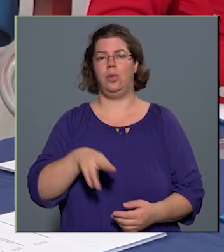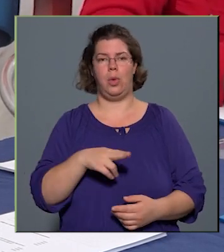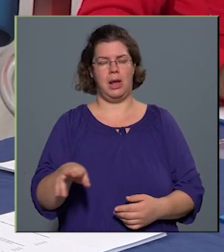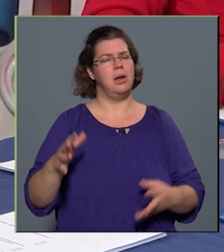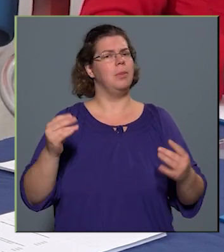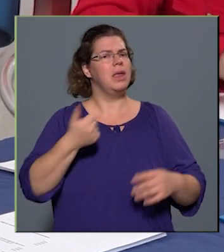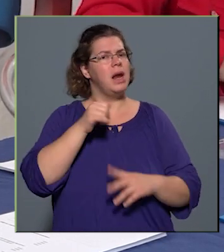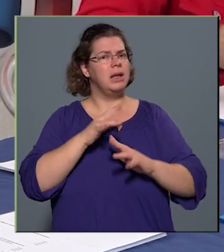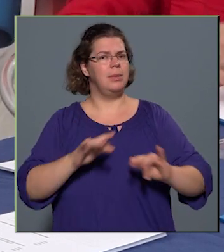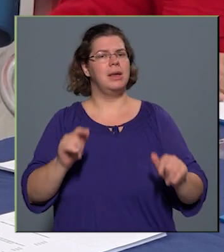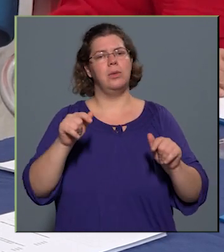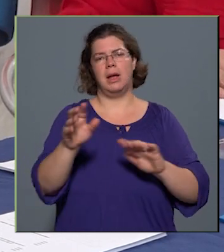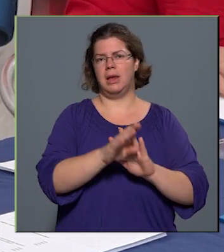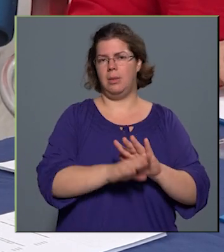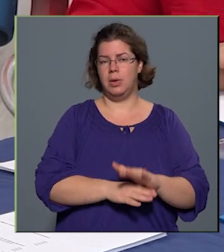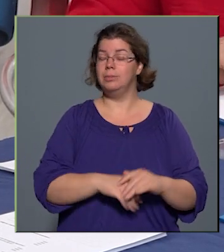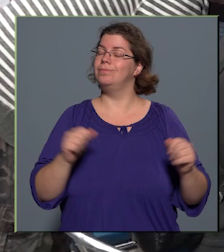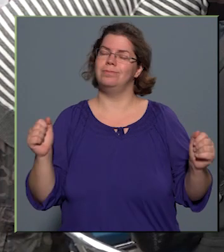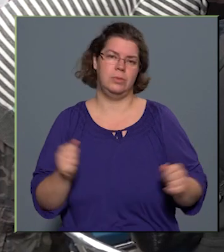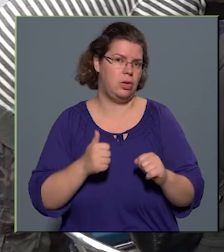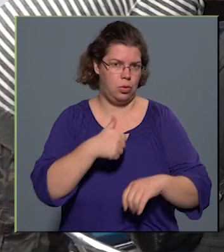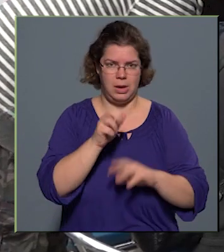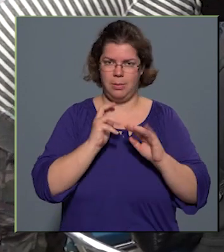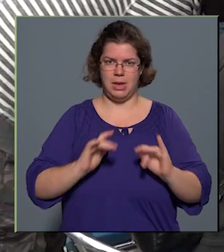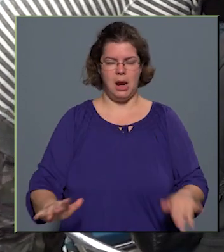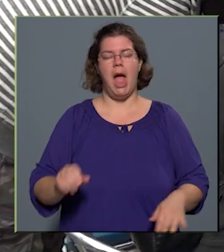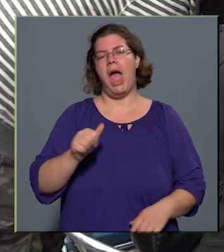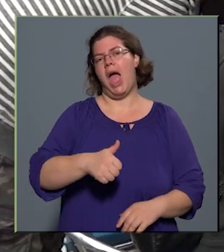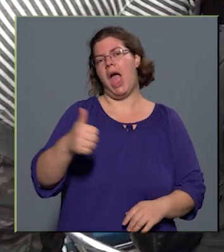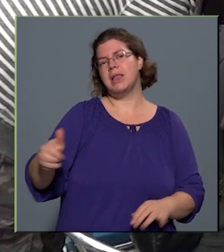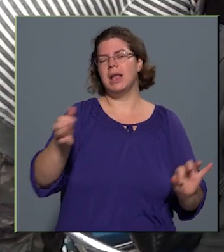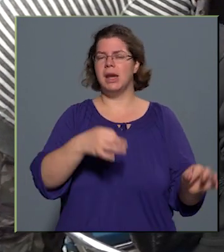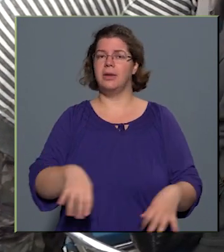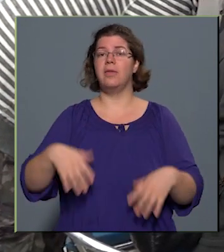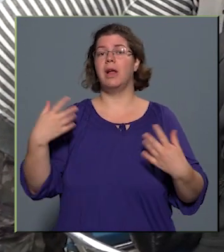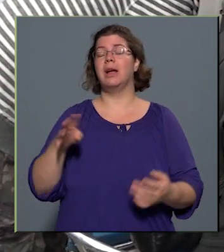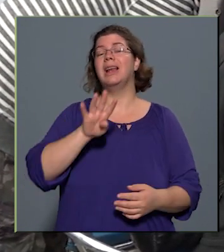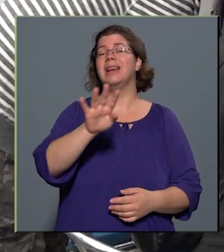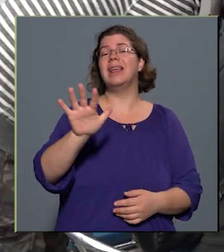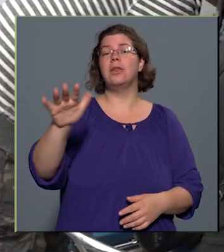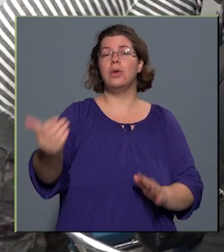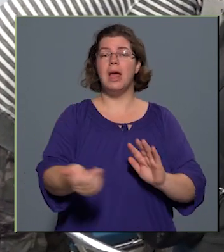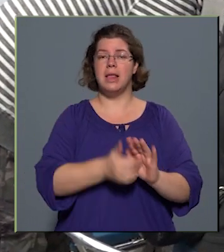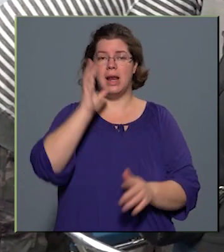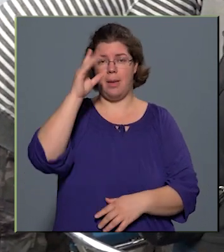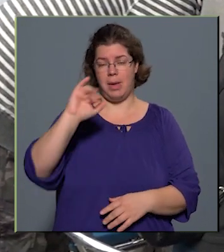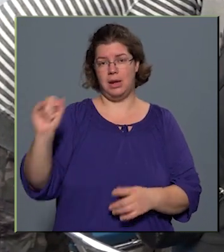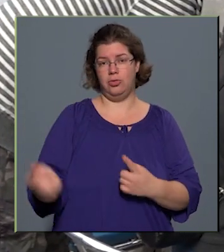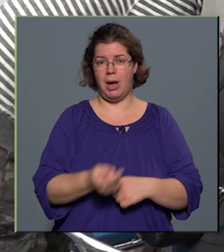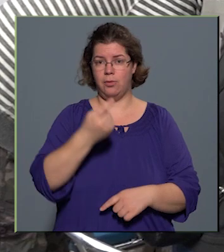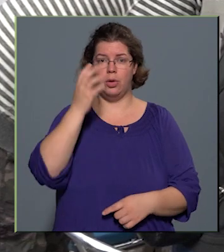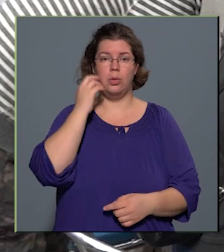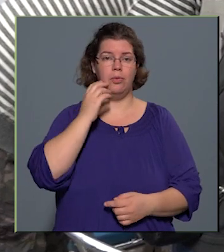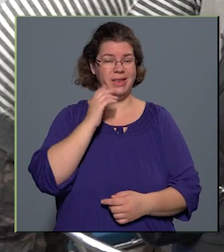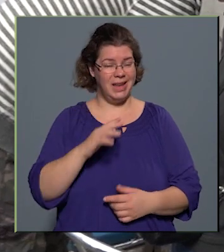Mennyire népszerűek ezek a programok? Nagyon népszerűek. Egy-egy rendezvényen akár 4-5 ezer ember is megfordul vidéken,